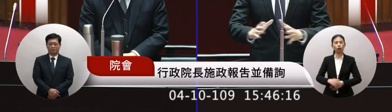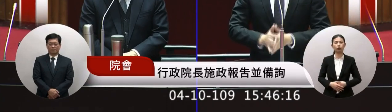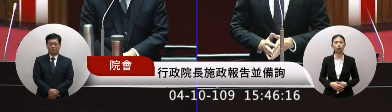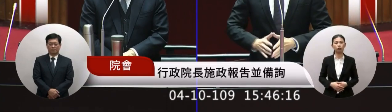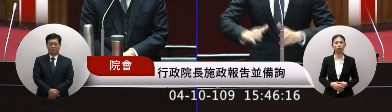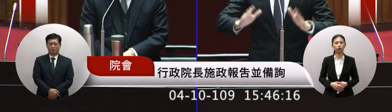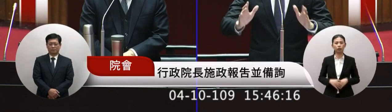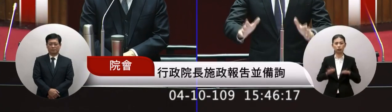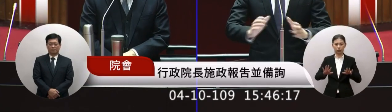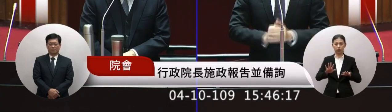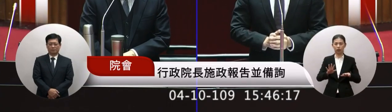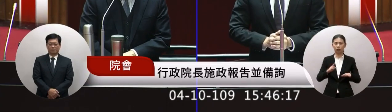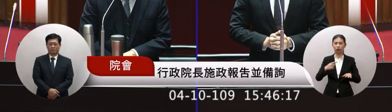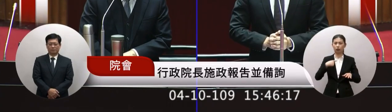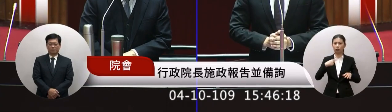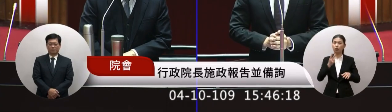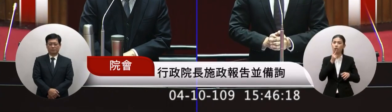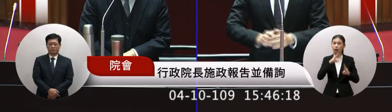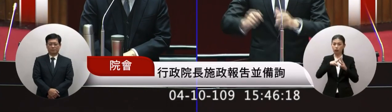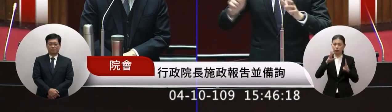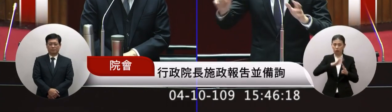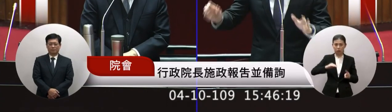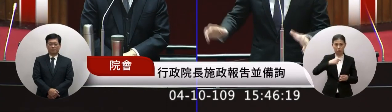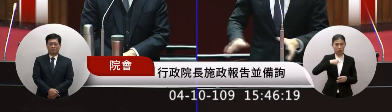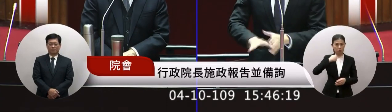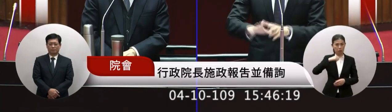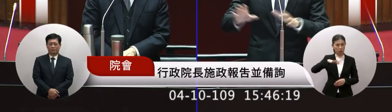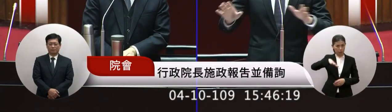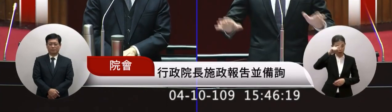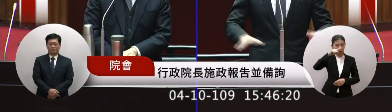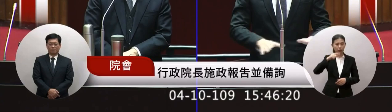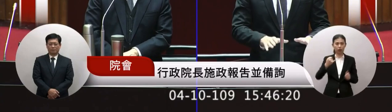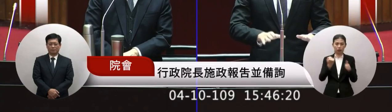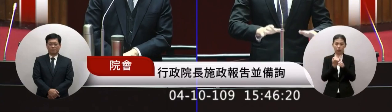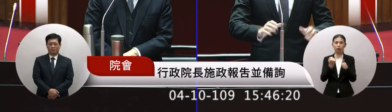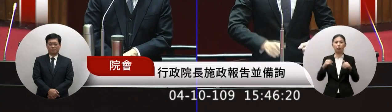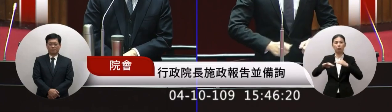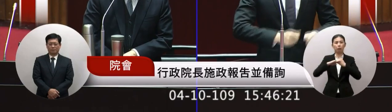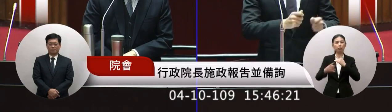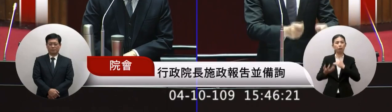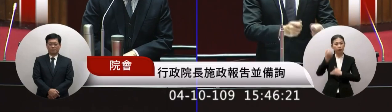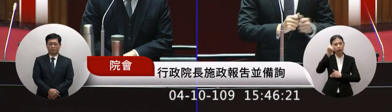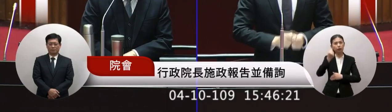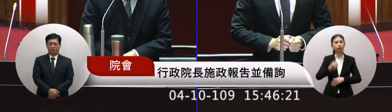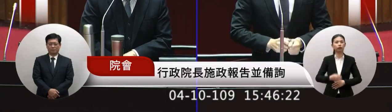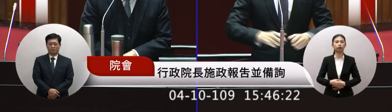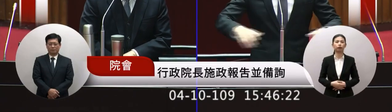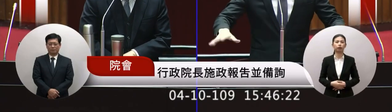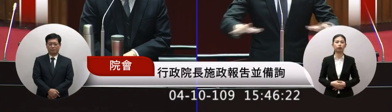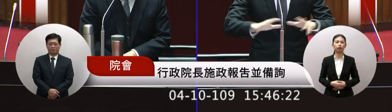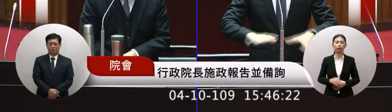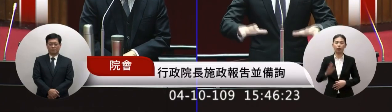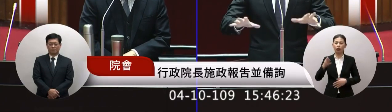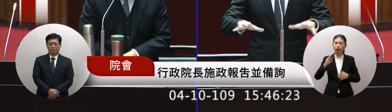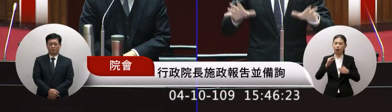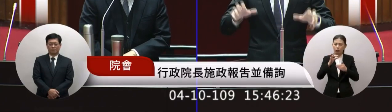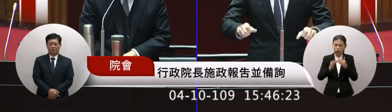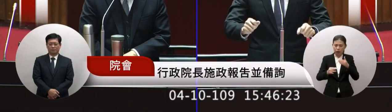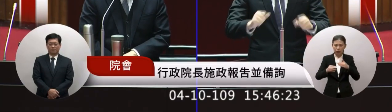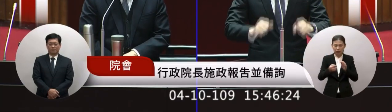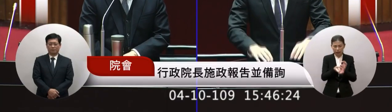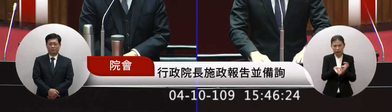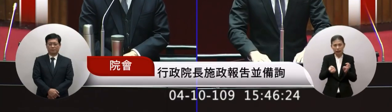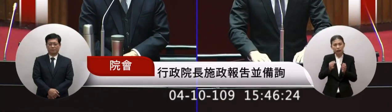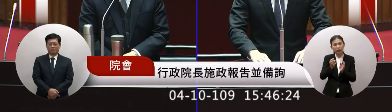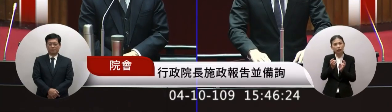成為亞洲第一位婚姻賓館的這個國家但是我們很多行政的措施沒有這個沒有配套這些沒有